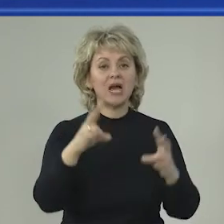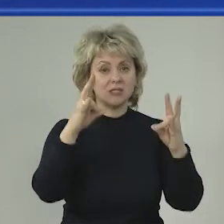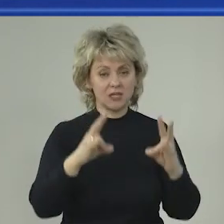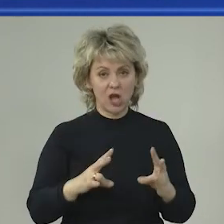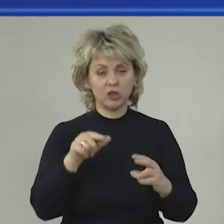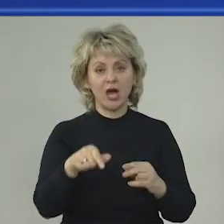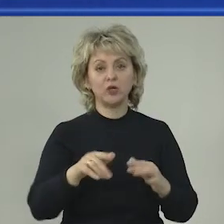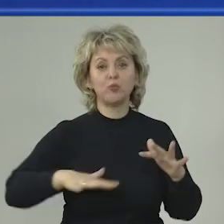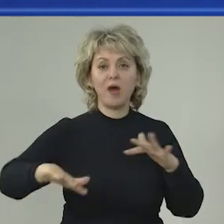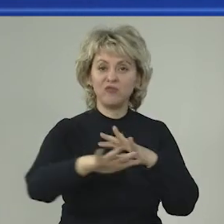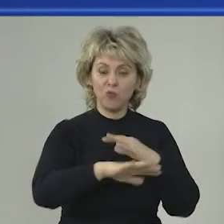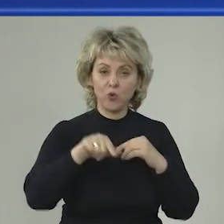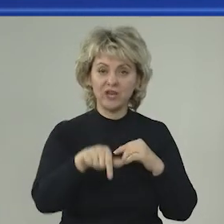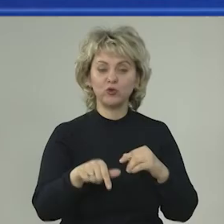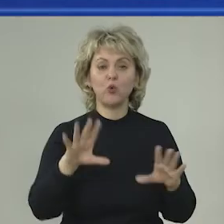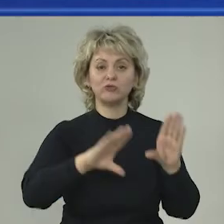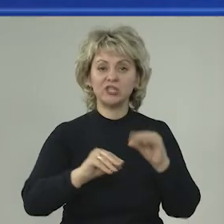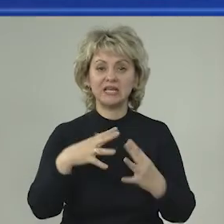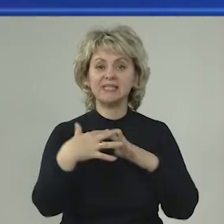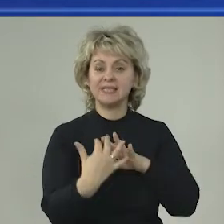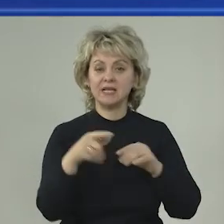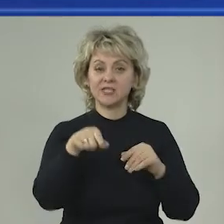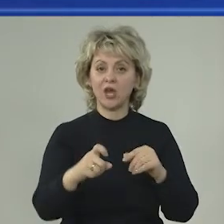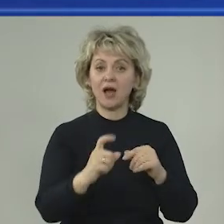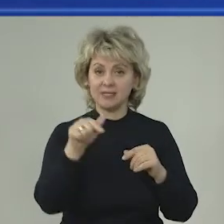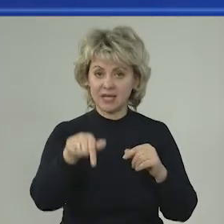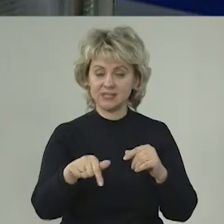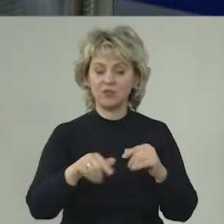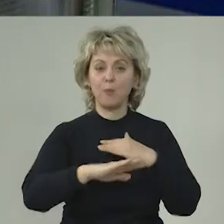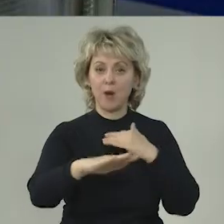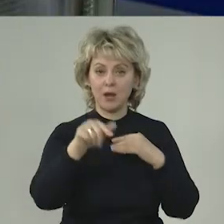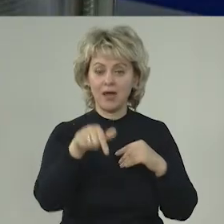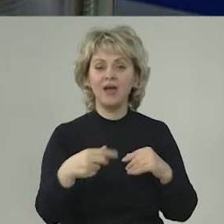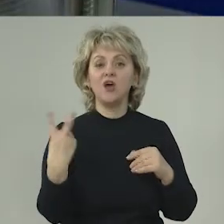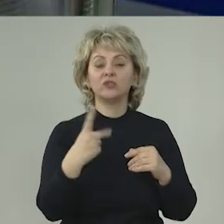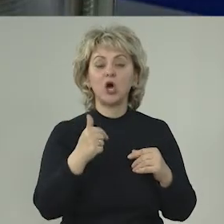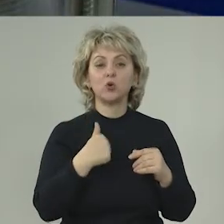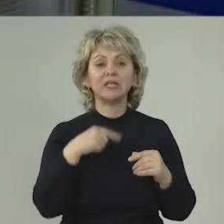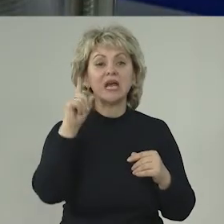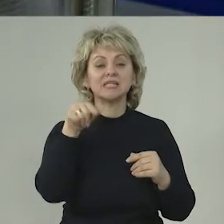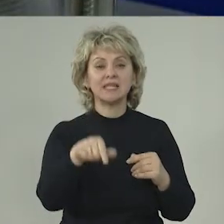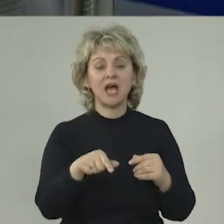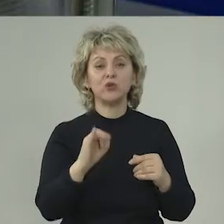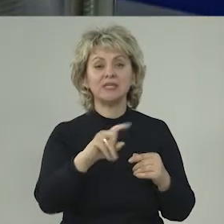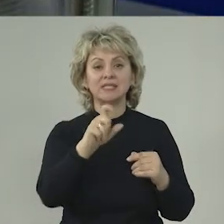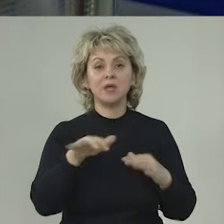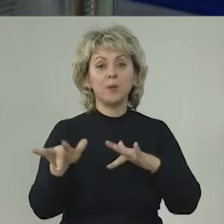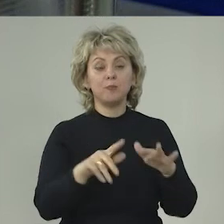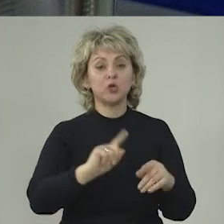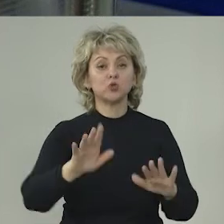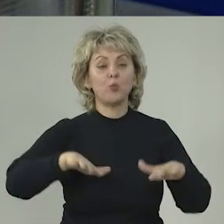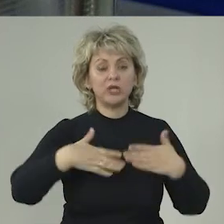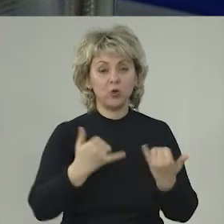страдают подворья и в том числе сельскохозяйственные угодья. Второе, я знаю из мер, которые